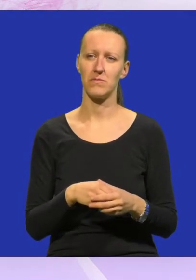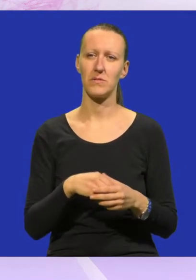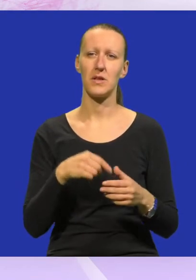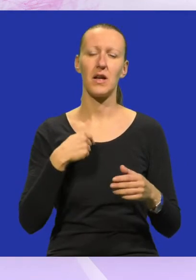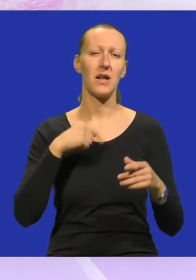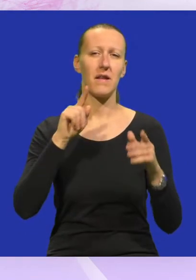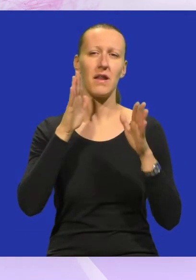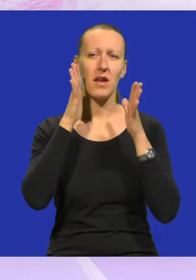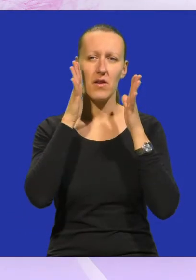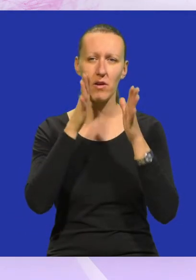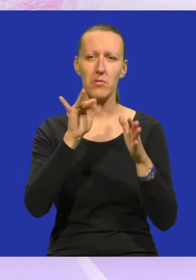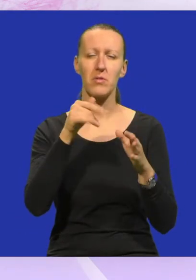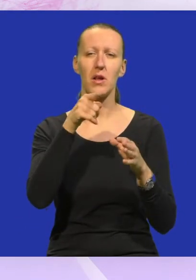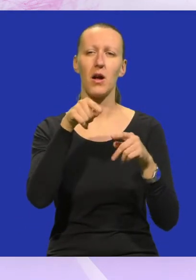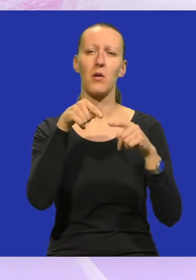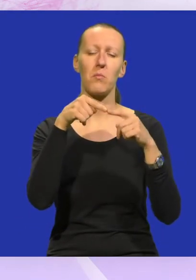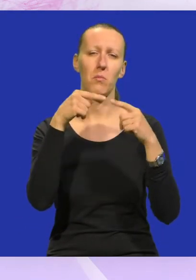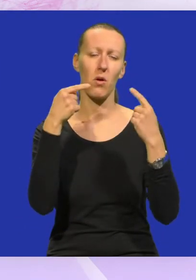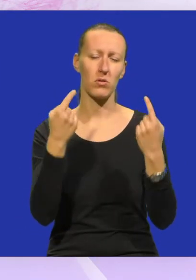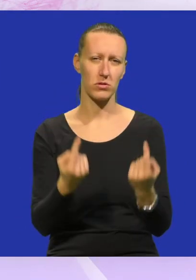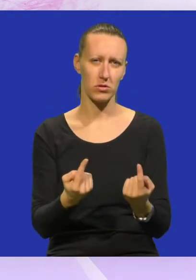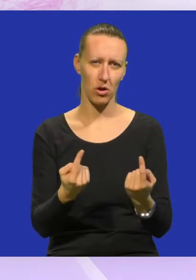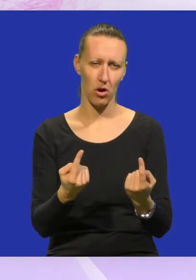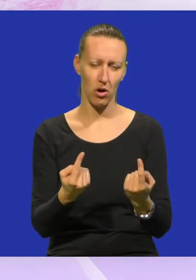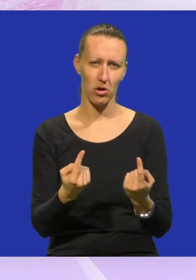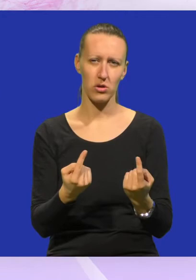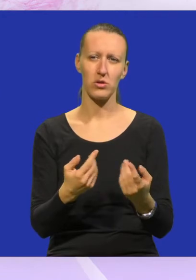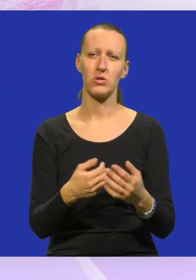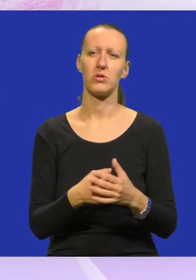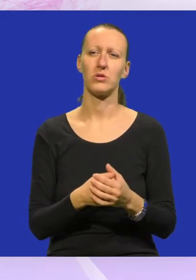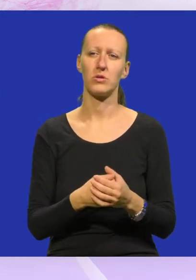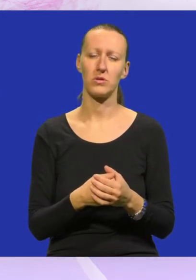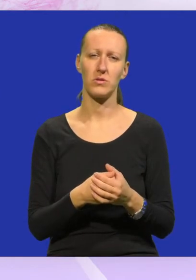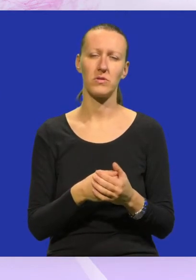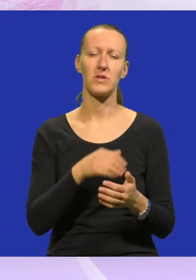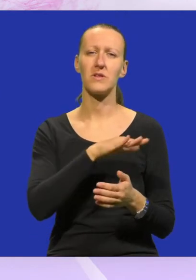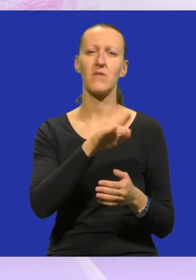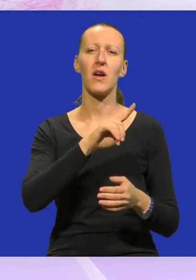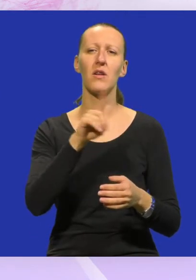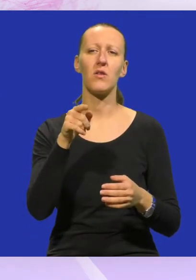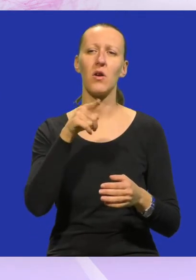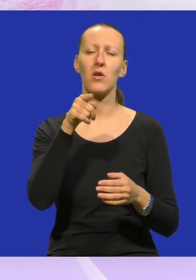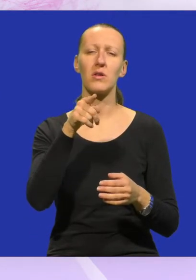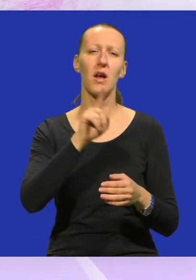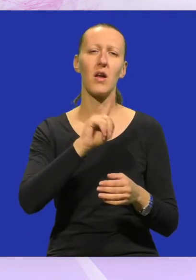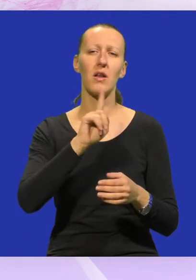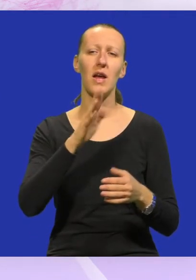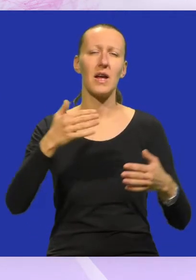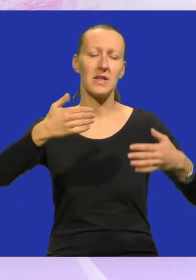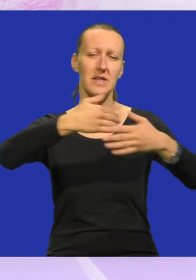Ne vjerujem da postojiš, sve dok te ne